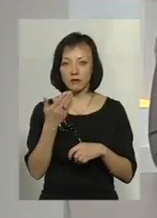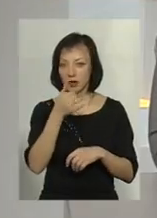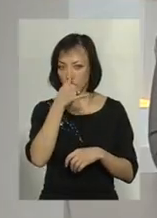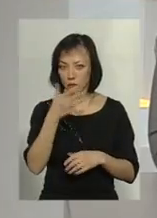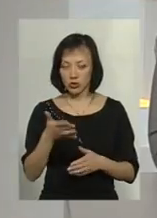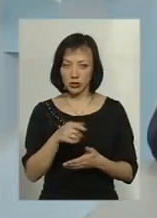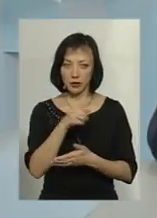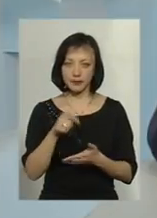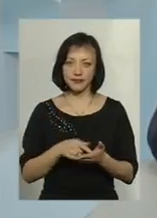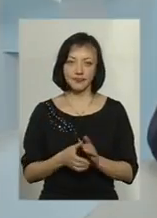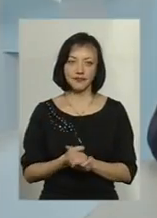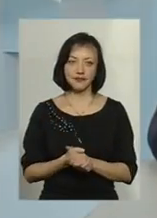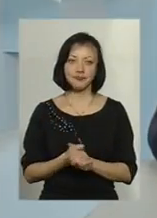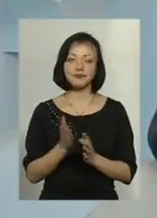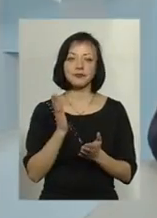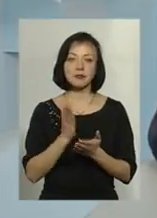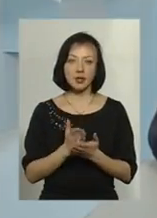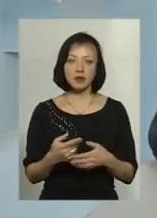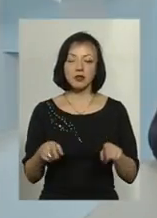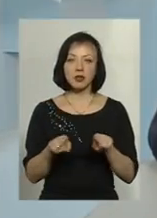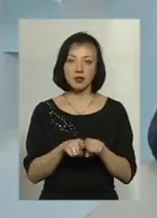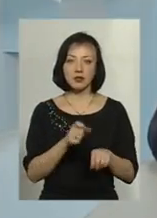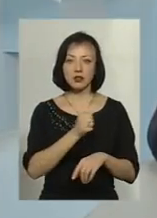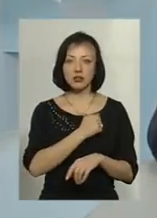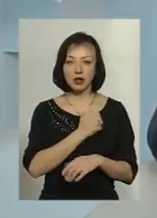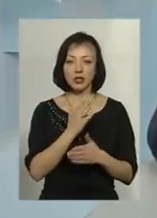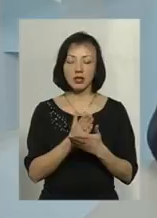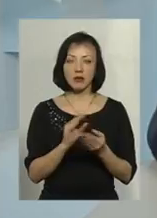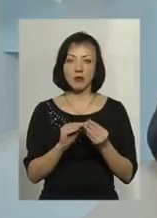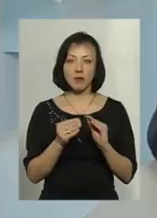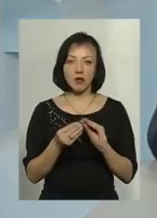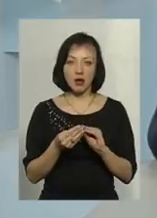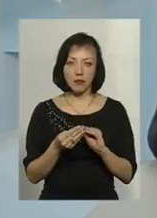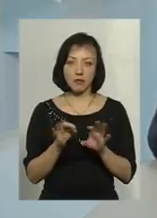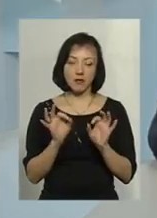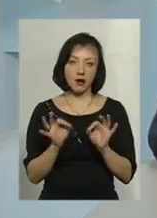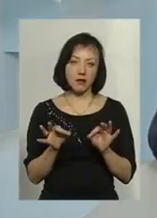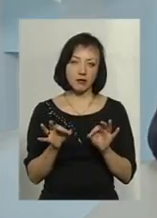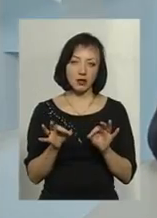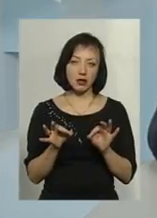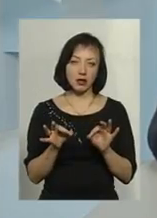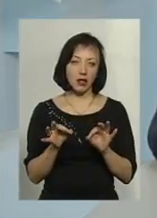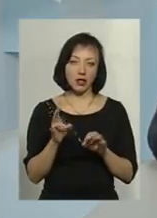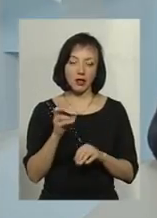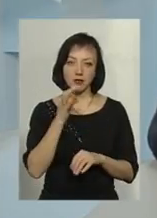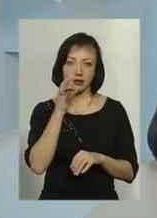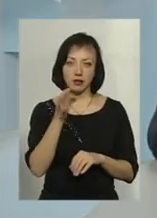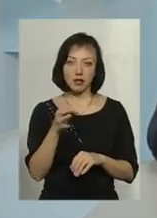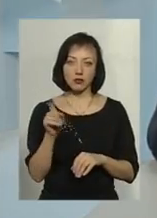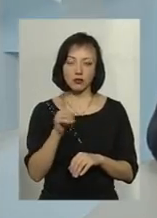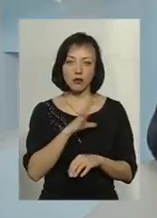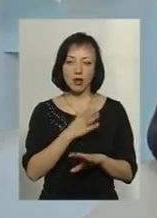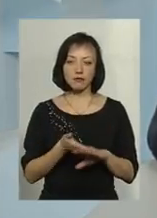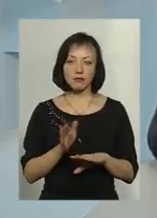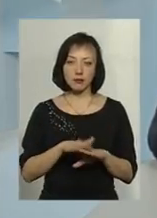можете? Є такий, на жаль, є така проблема. Правда, вона, не сказати, щоб вона була